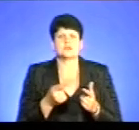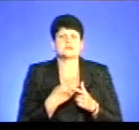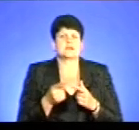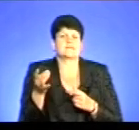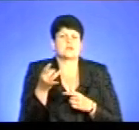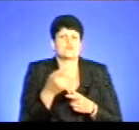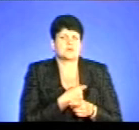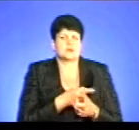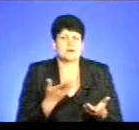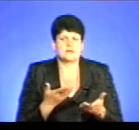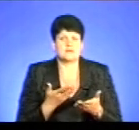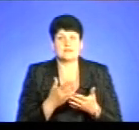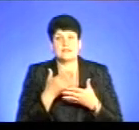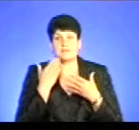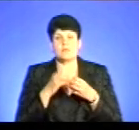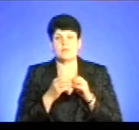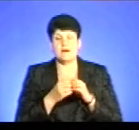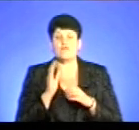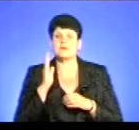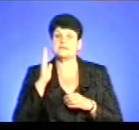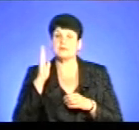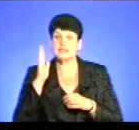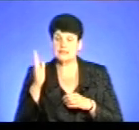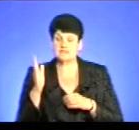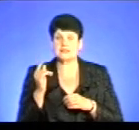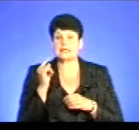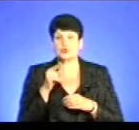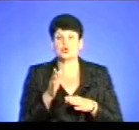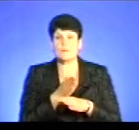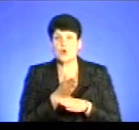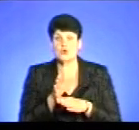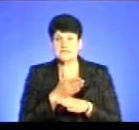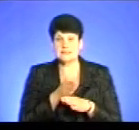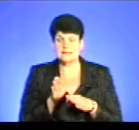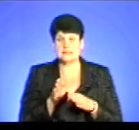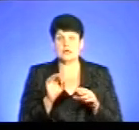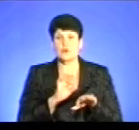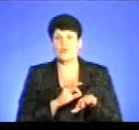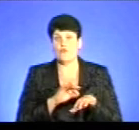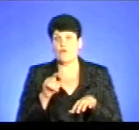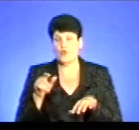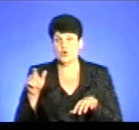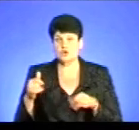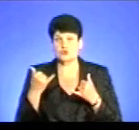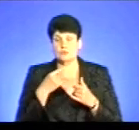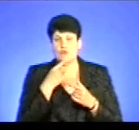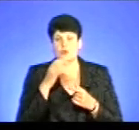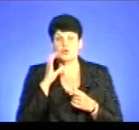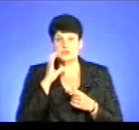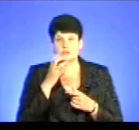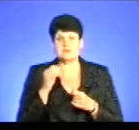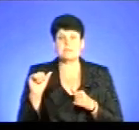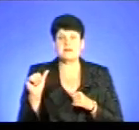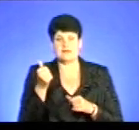районній лікарні, немає проблем. Але в перспективі, для того, щоб розділити потік хворих, сьогодні ми ставимо серйозну ставку саме на первинну